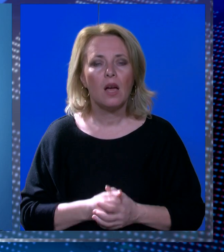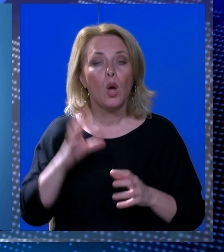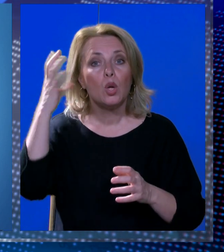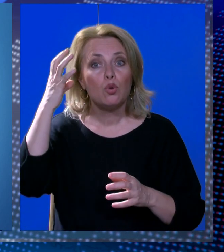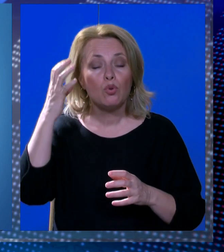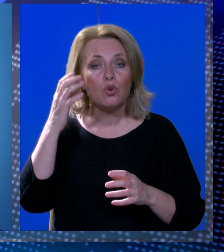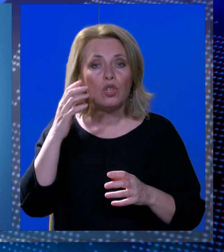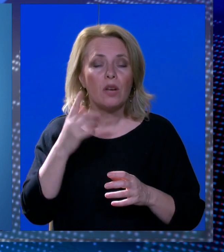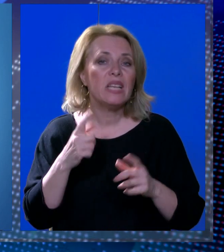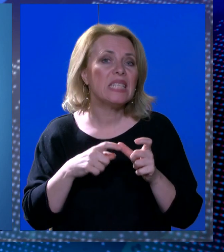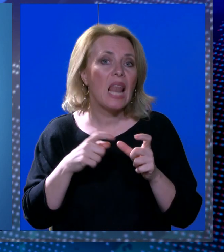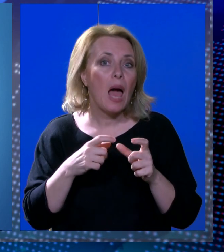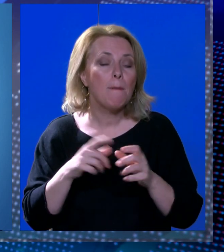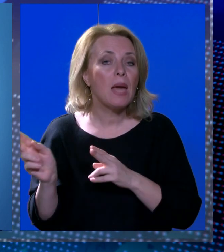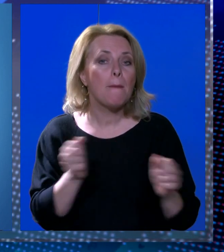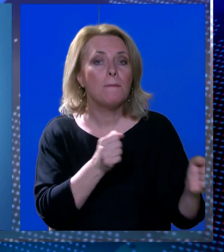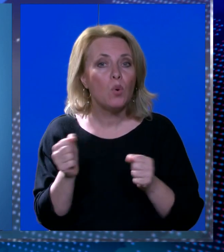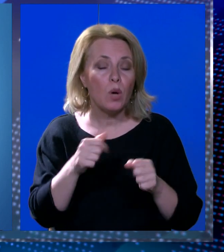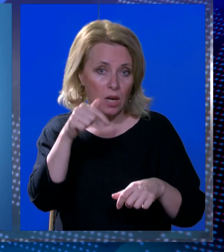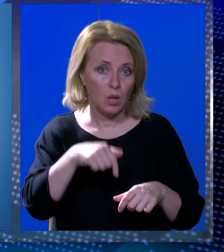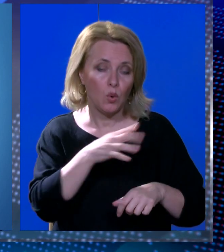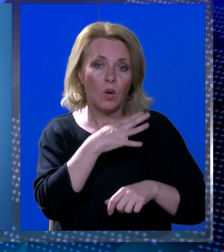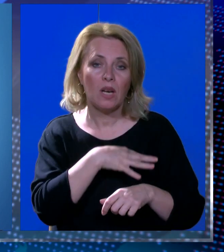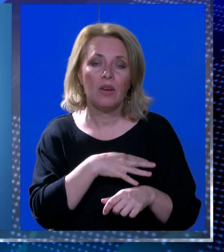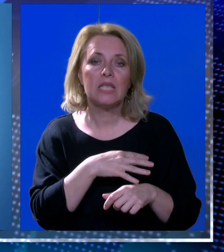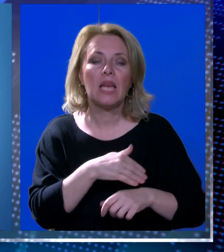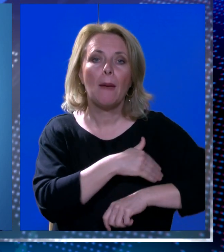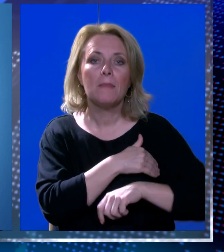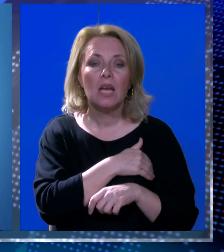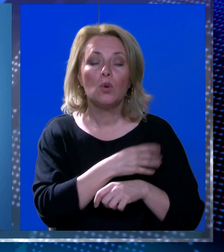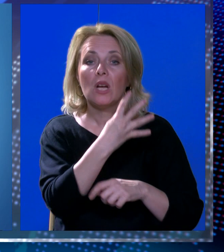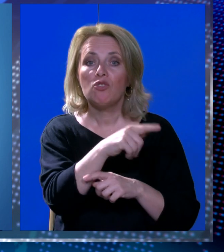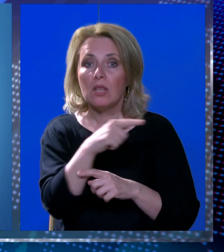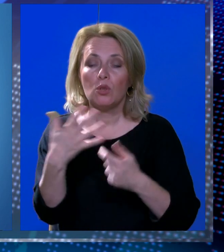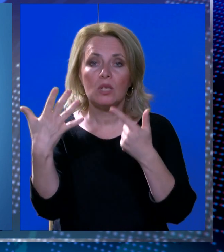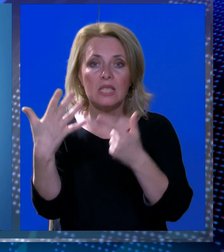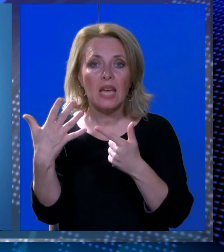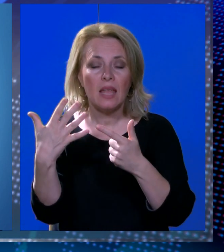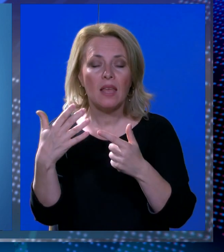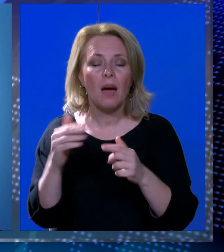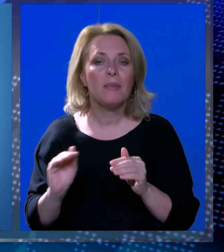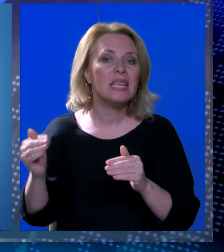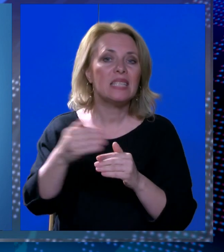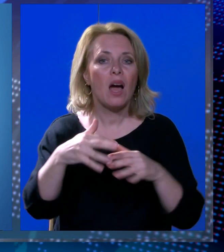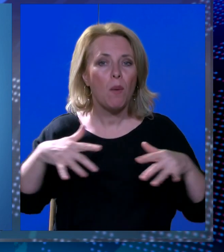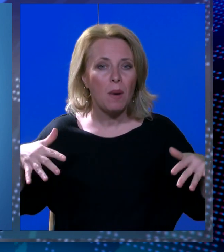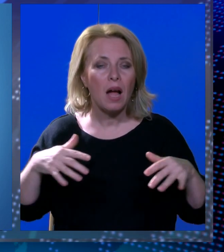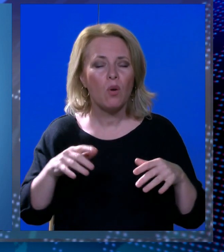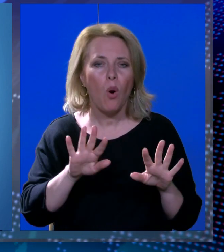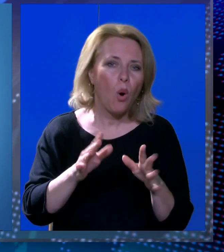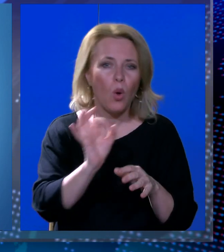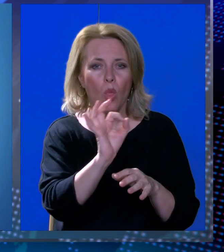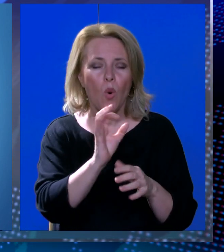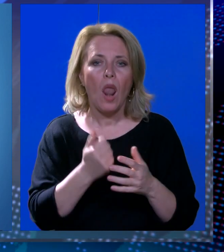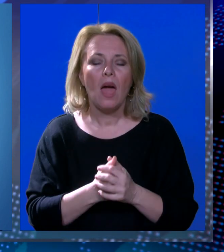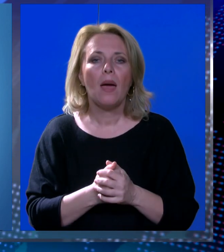Uglavnom sunčano u sve slabiju buru i na jugu Hrvatske, jutarnja temperatura zraka od 4 do 7, u zaobalju niža oko 0, a